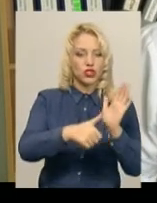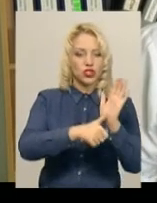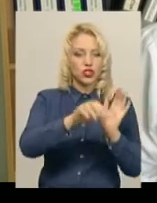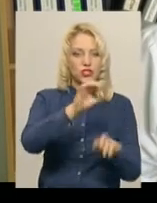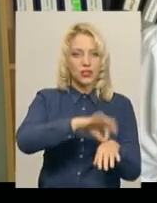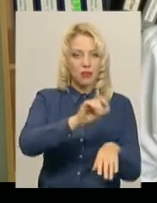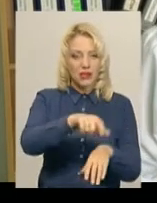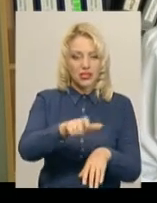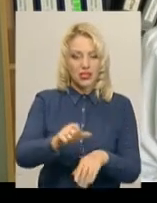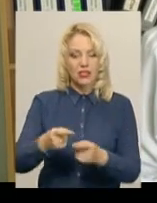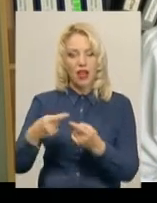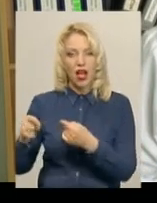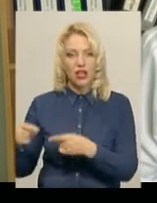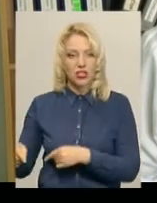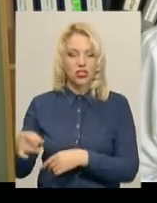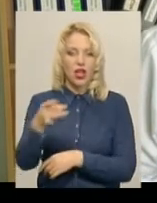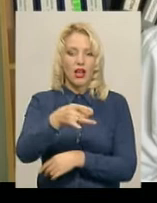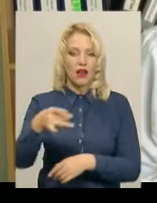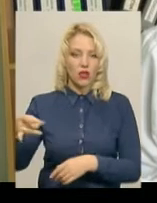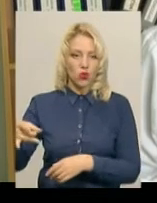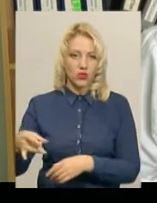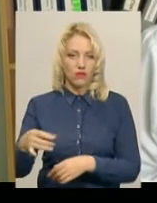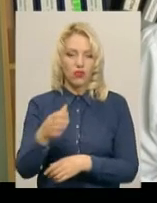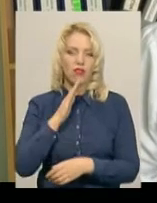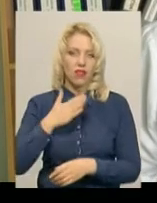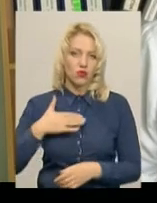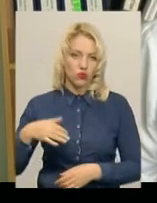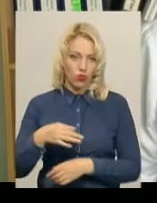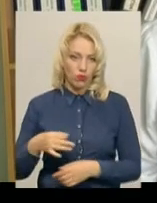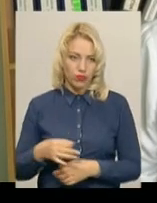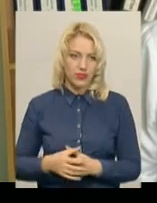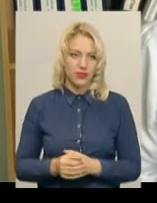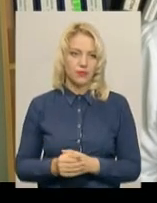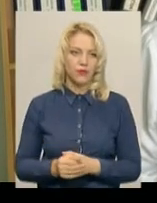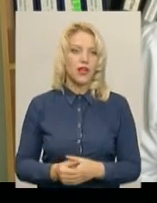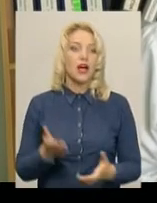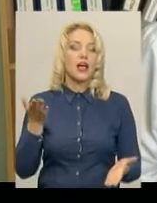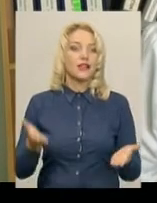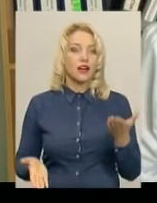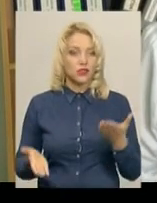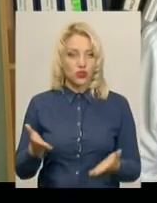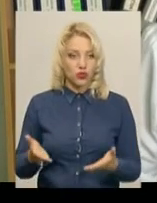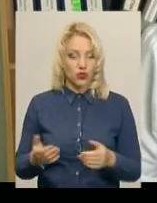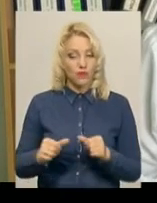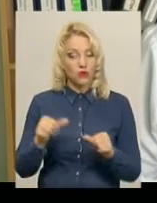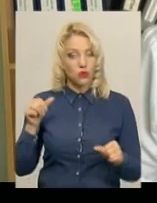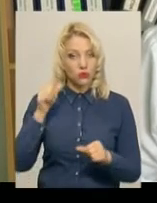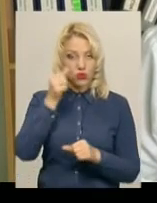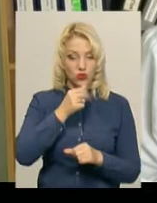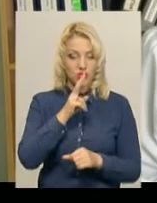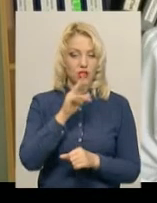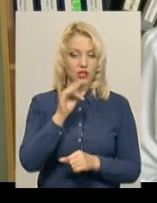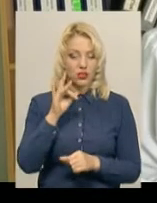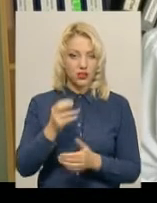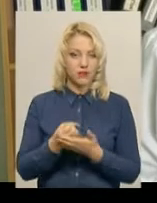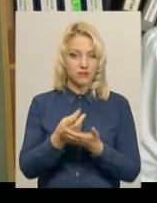остальні – з районів області. Якщо в тому році на кір в